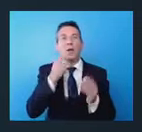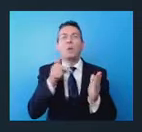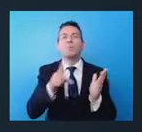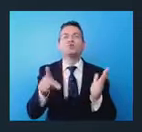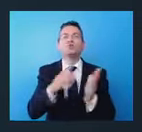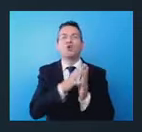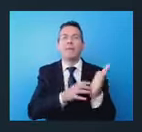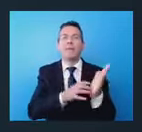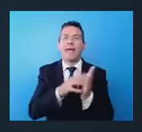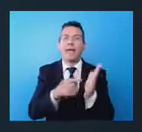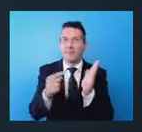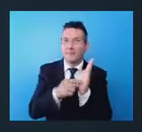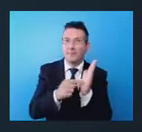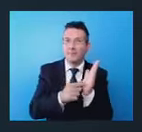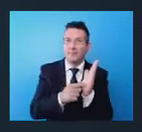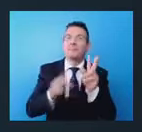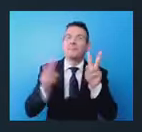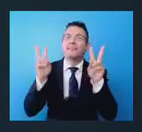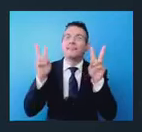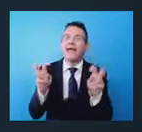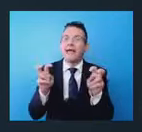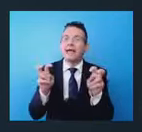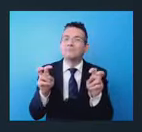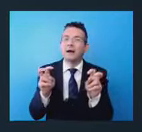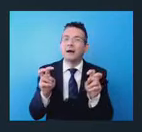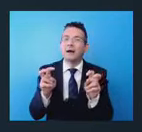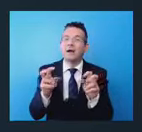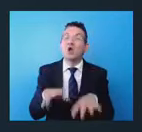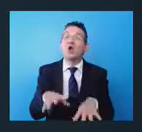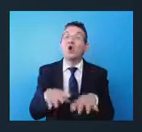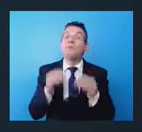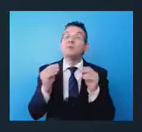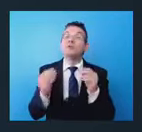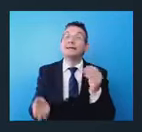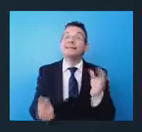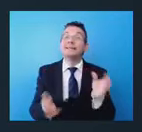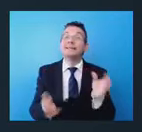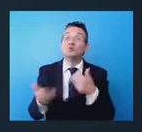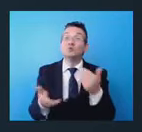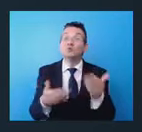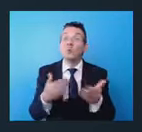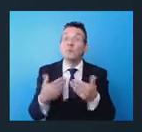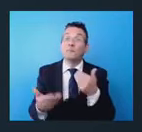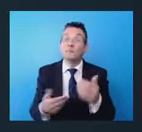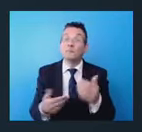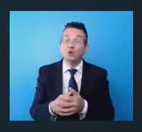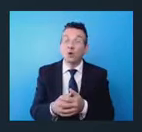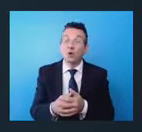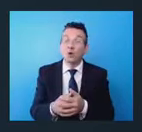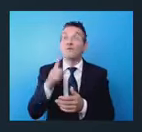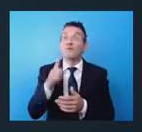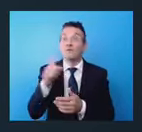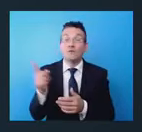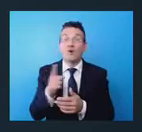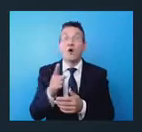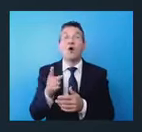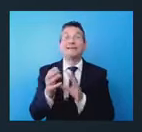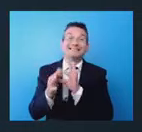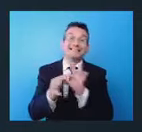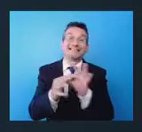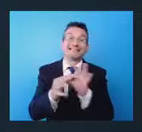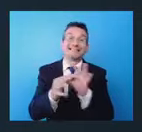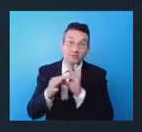diciamo il tema è cominciate da subito a sviluppare sinergie, collegamenti